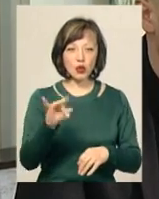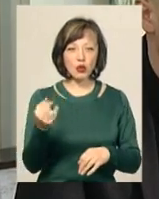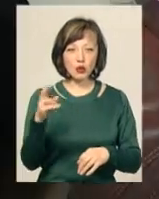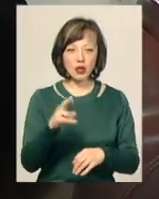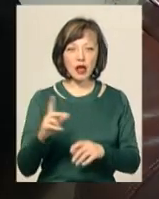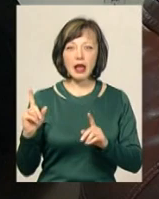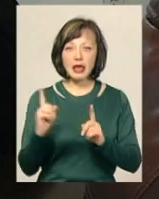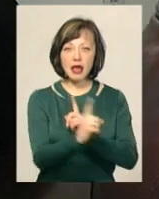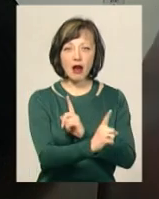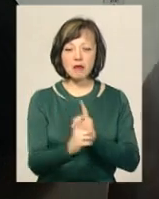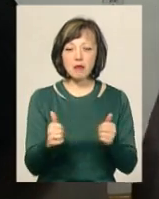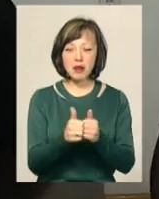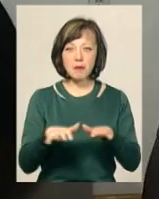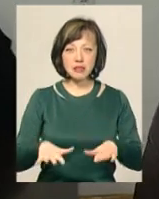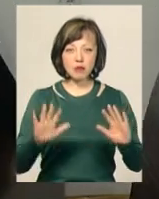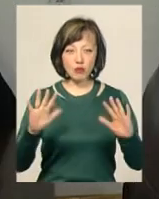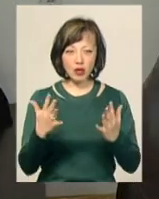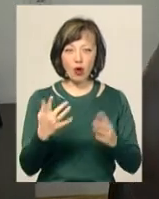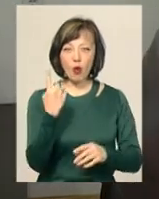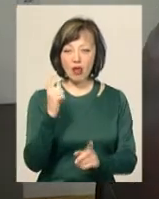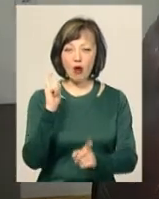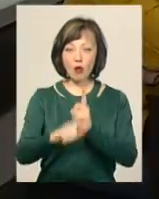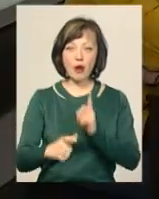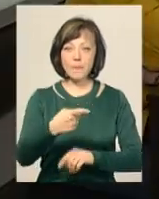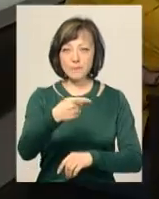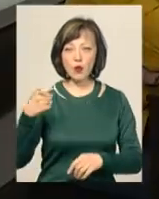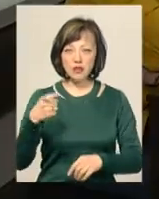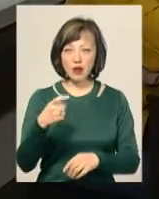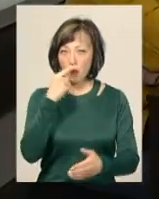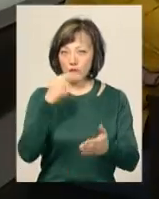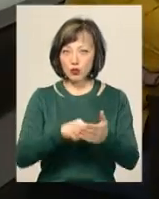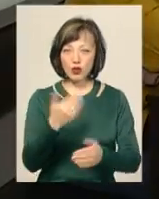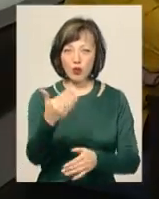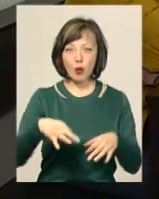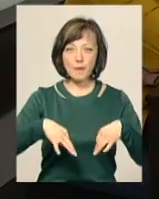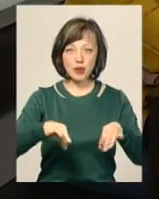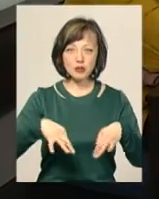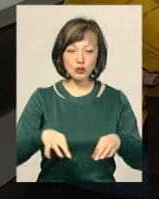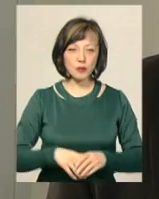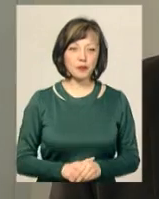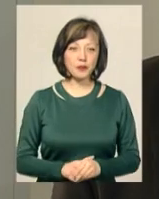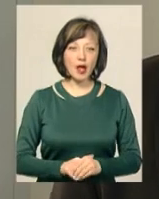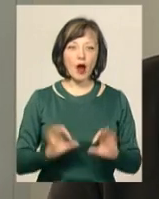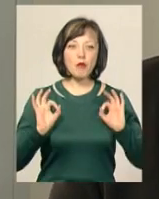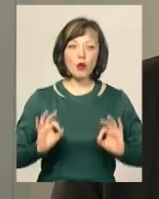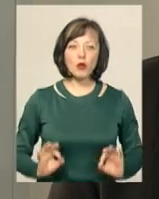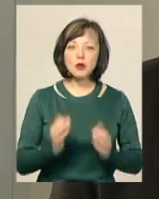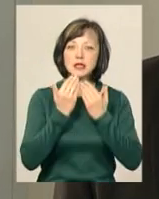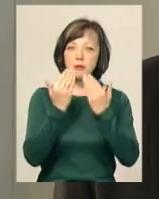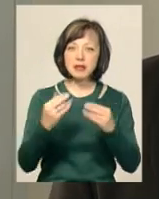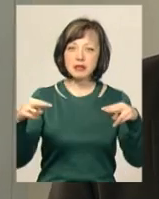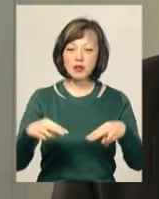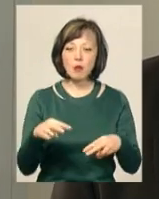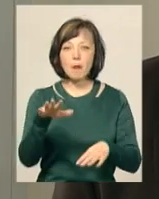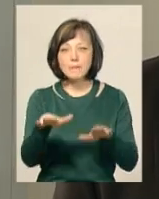їхав повз місце подій. Розповідає, одна куля від пострілів патрульних влучила у його легковик. Прокурор Андрій Сибіга запитує свідка про